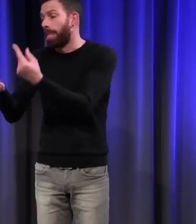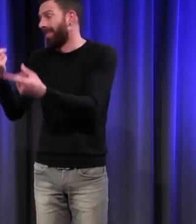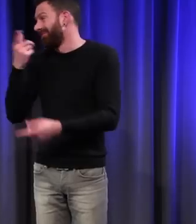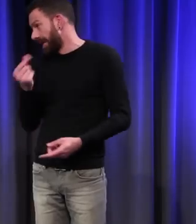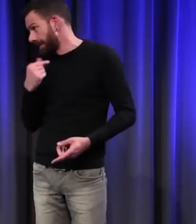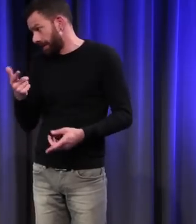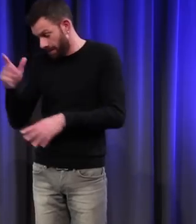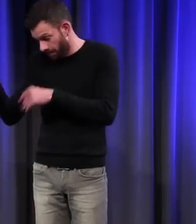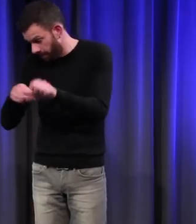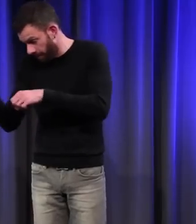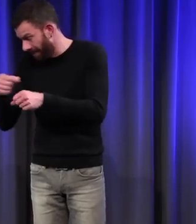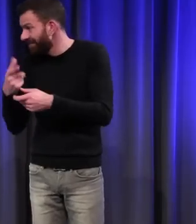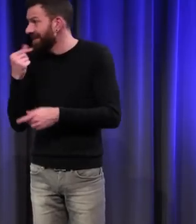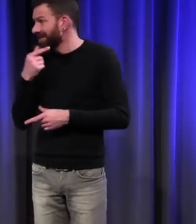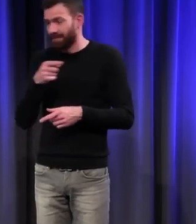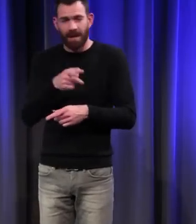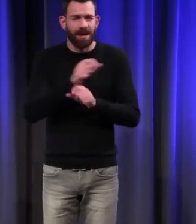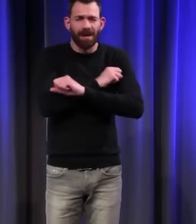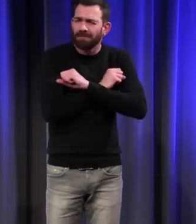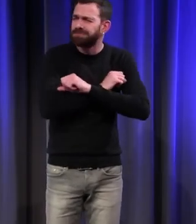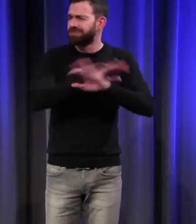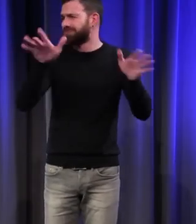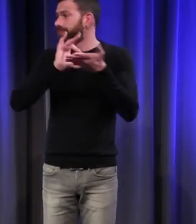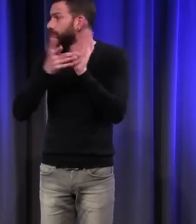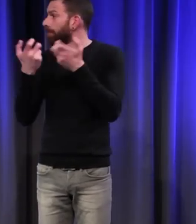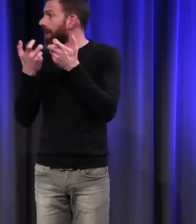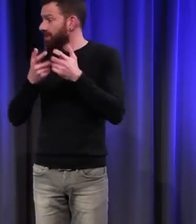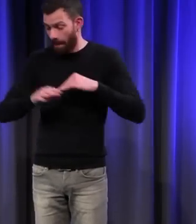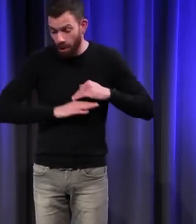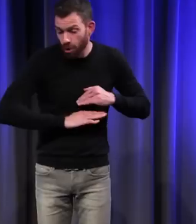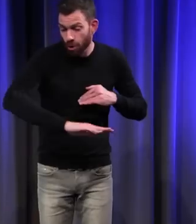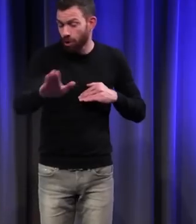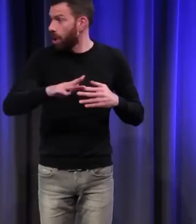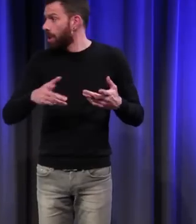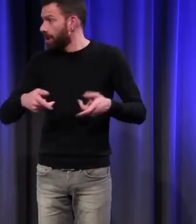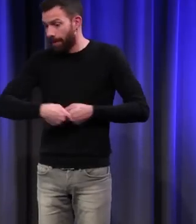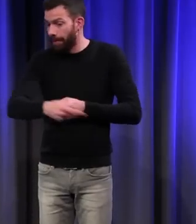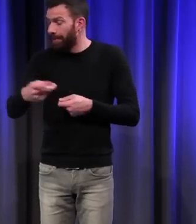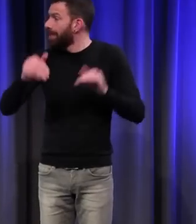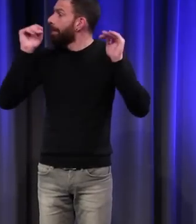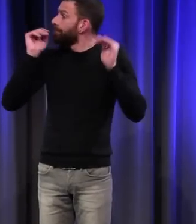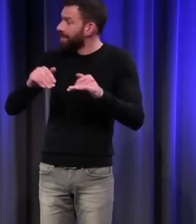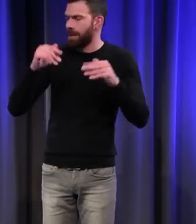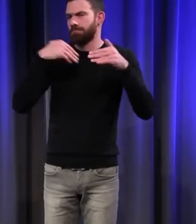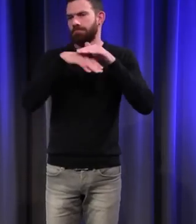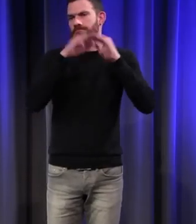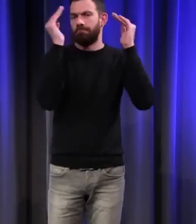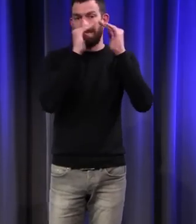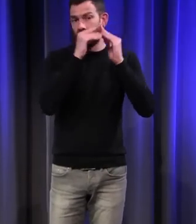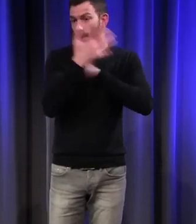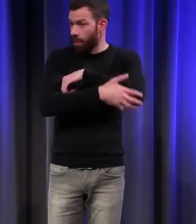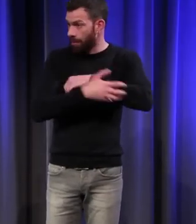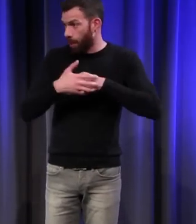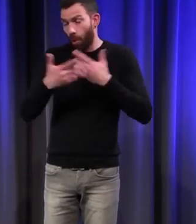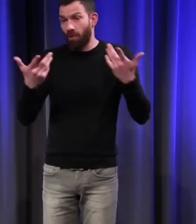à trouver. Et notamment, on en met sur le sol, y compris dans des maisons modestes, y a